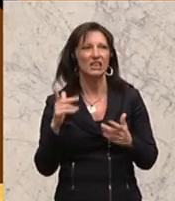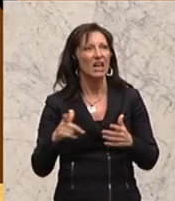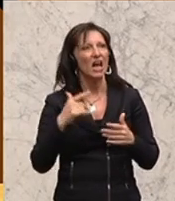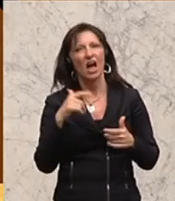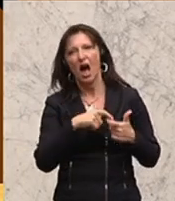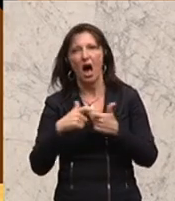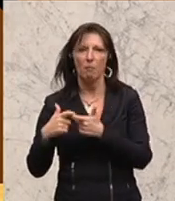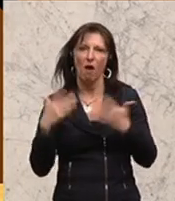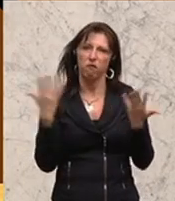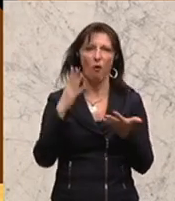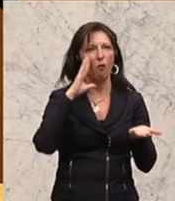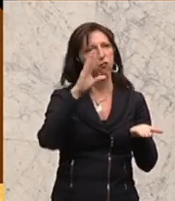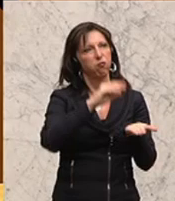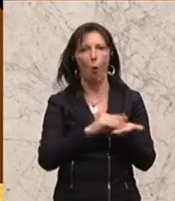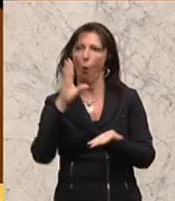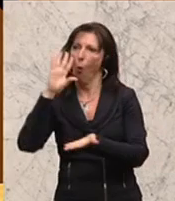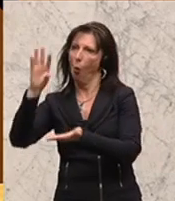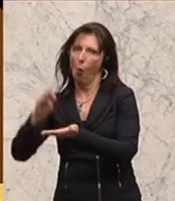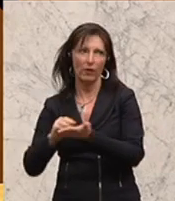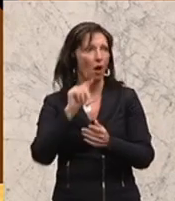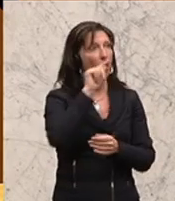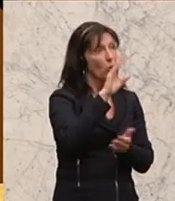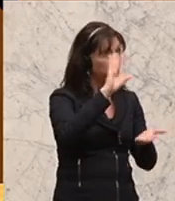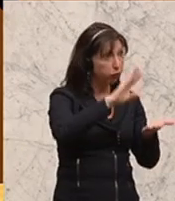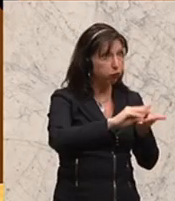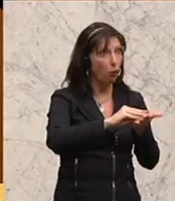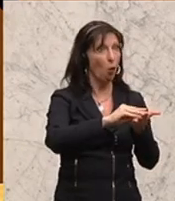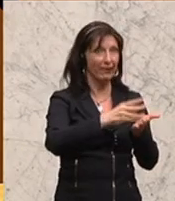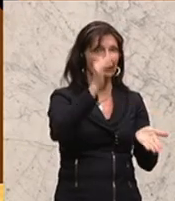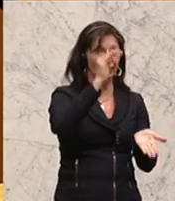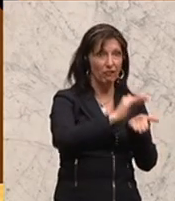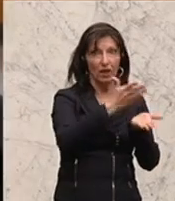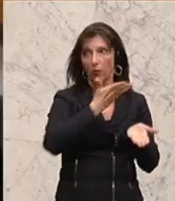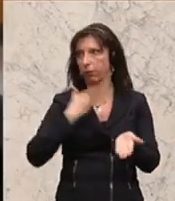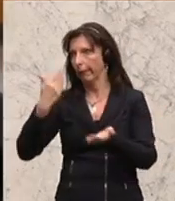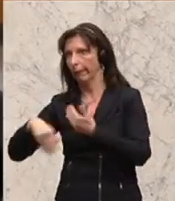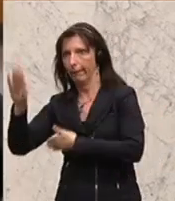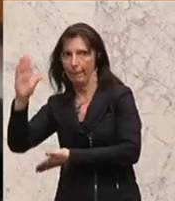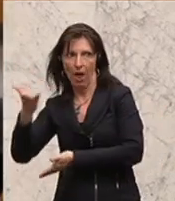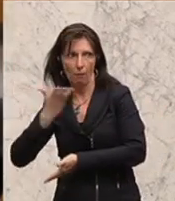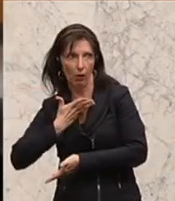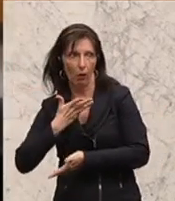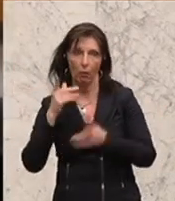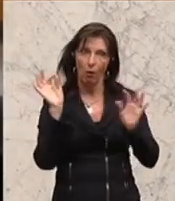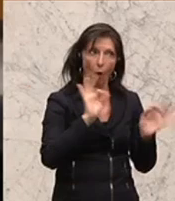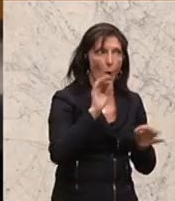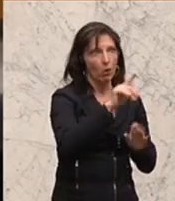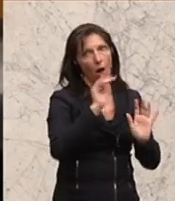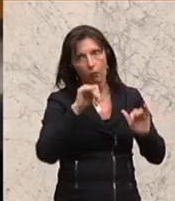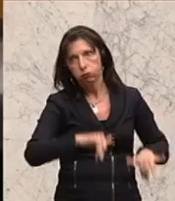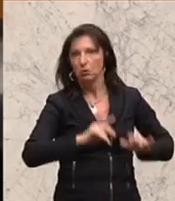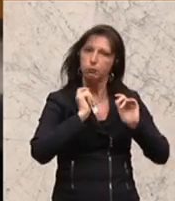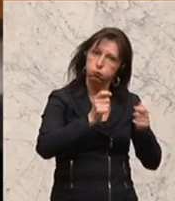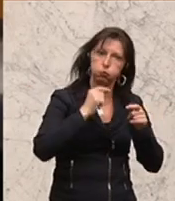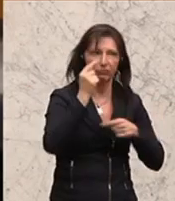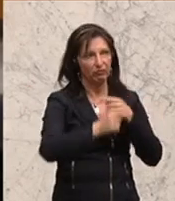abhängig sein, wo ich wie viel bekomme, wo ich wie sehr schikaniert werde oder nicht, wo ich wie sehr Verfahren